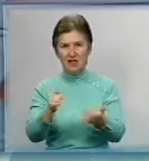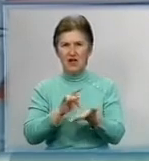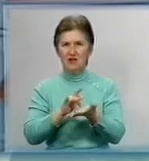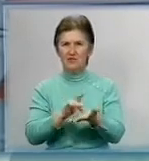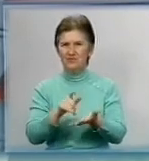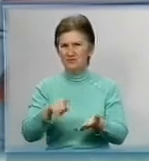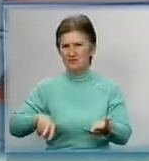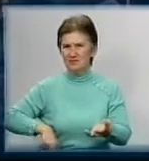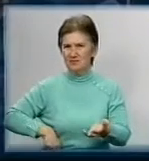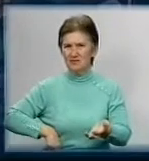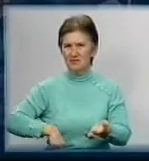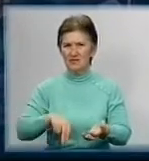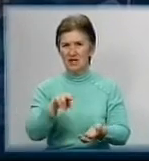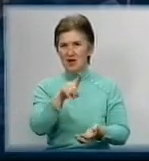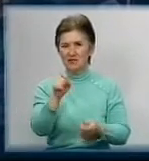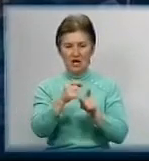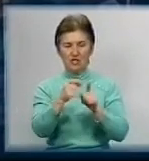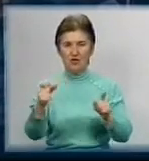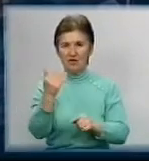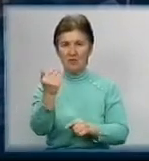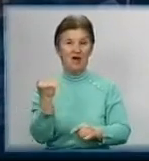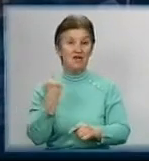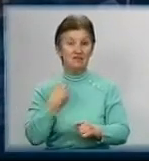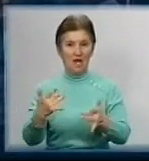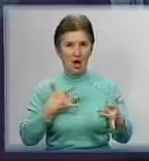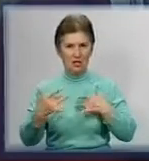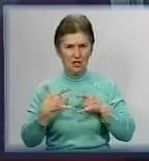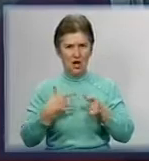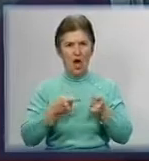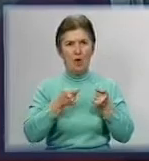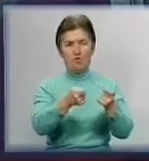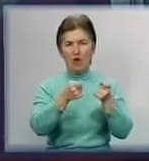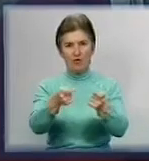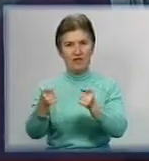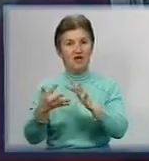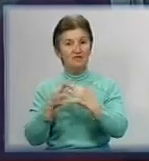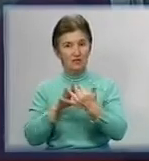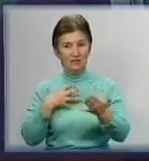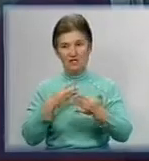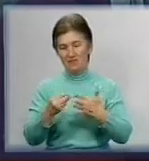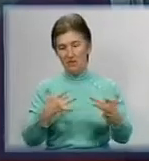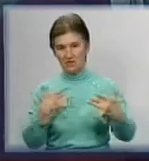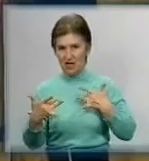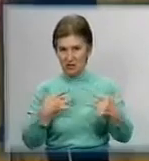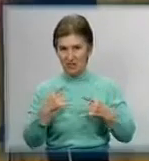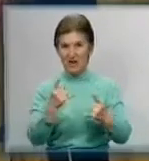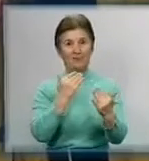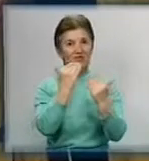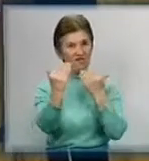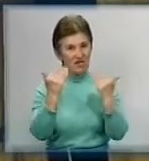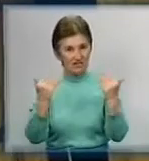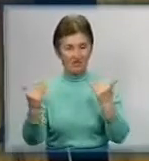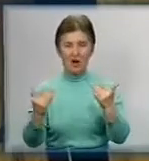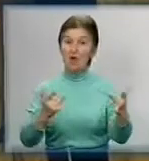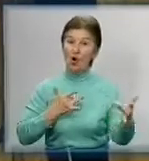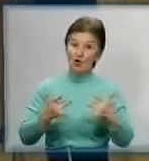Животовська. За словами чиновниці, кірвоградські актори поїдуть у райцентри та села зі своїми постановками. Виставками та концертами